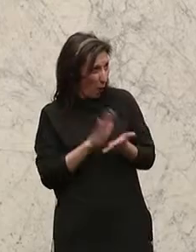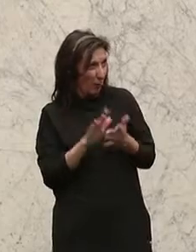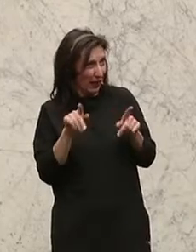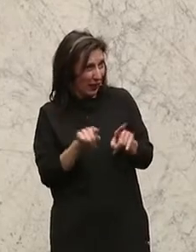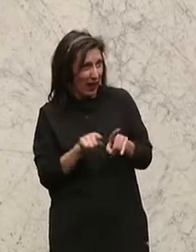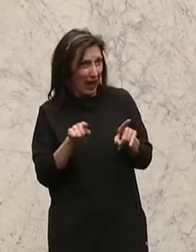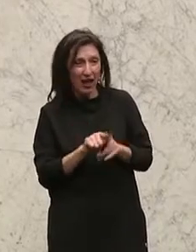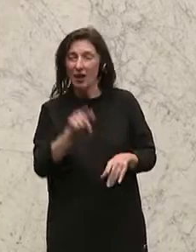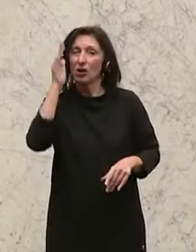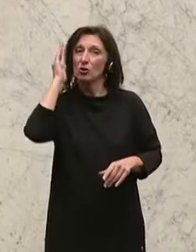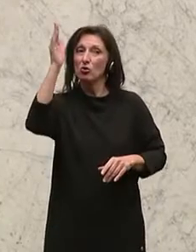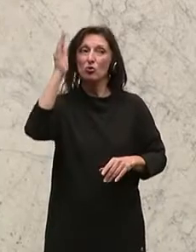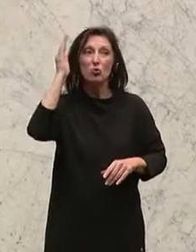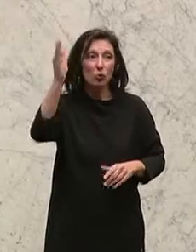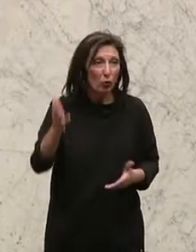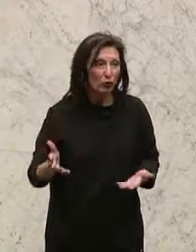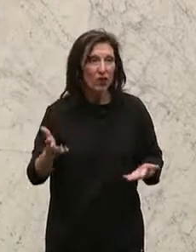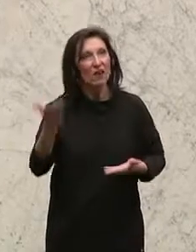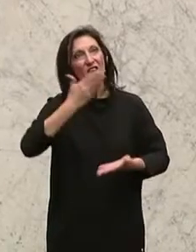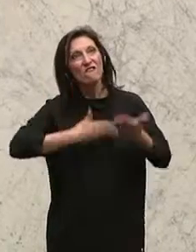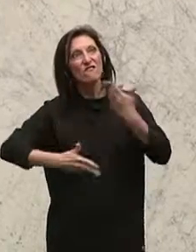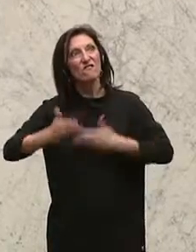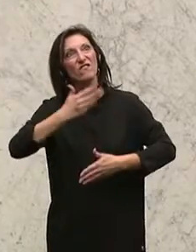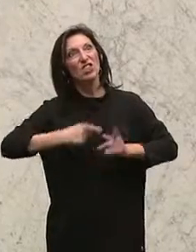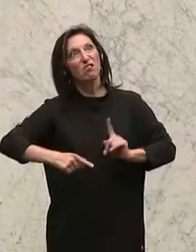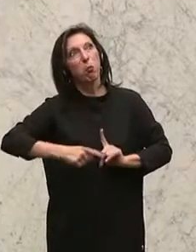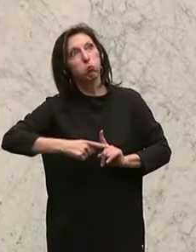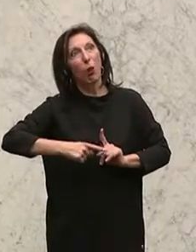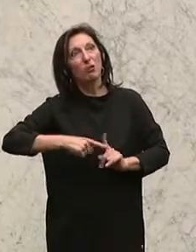immer weniger positiv erwirtschaftet werden.